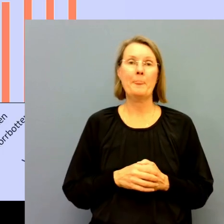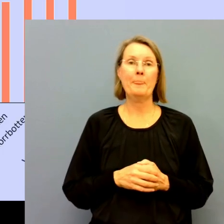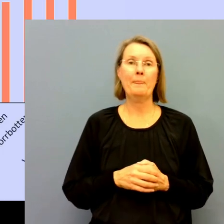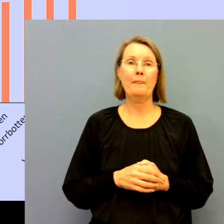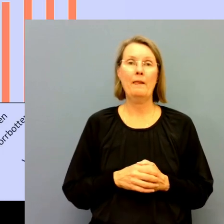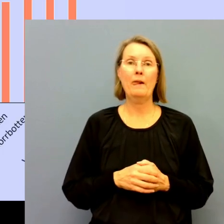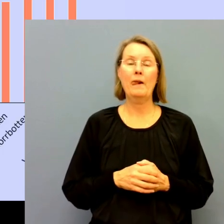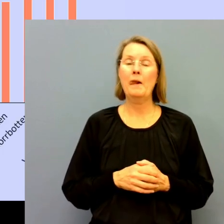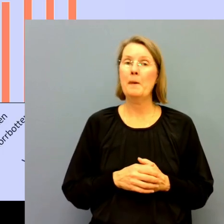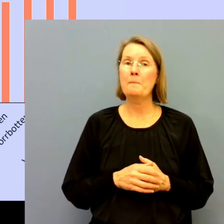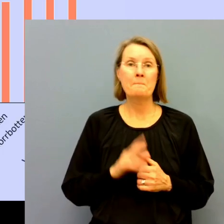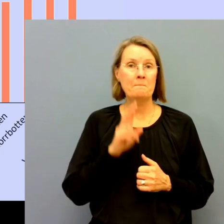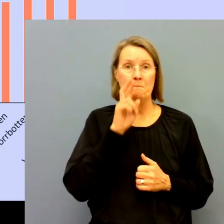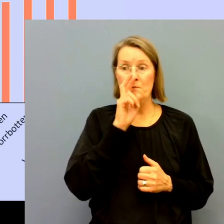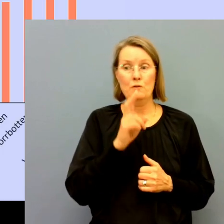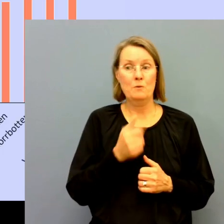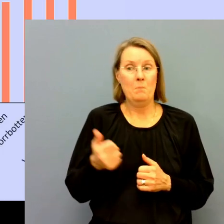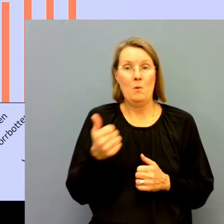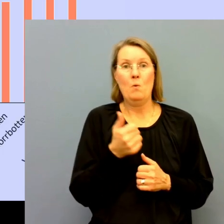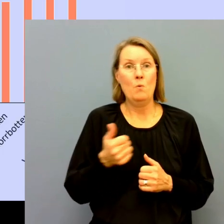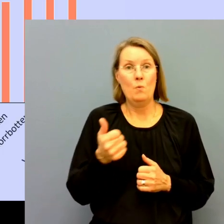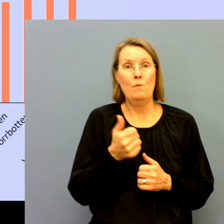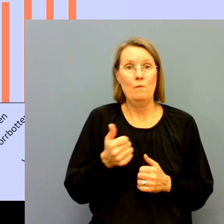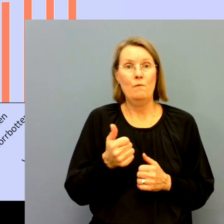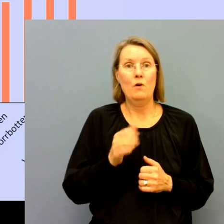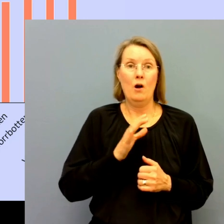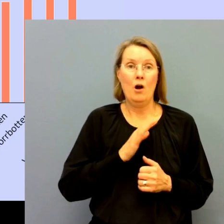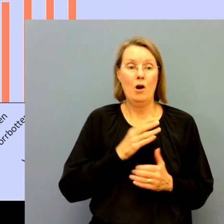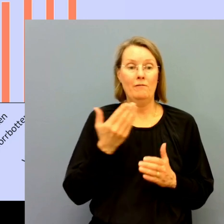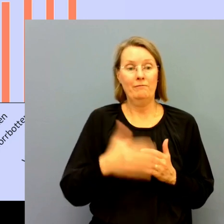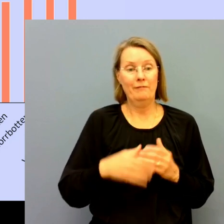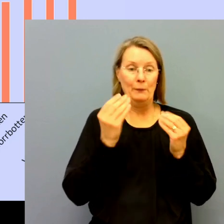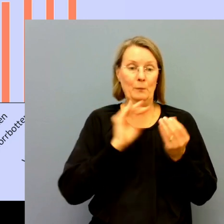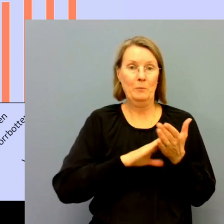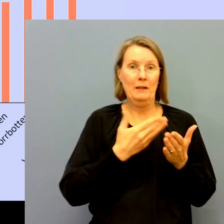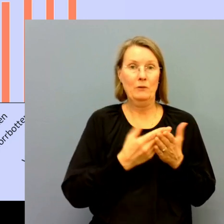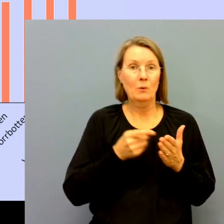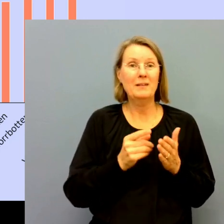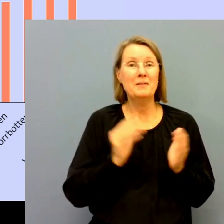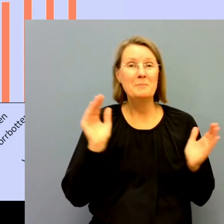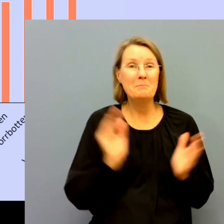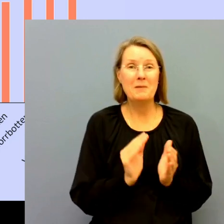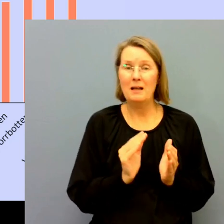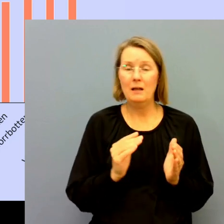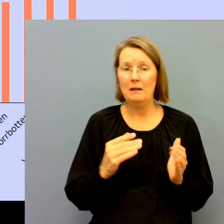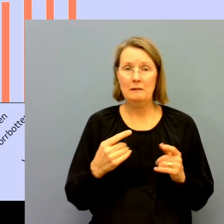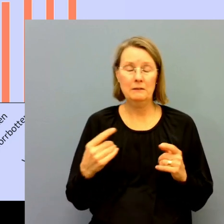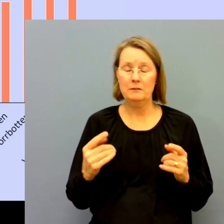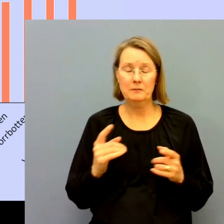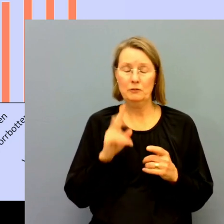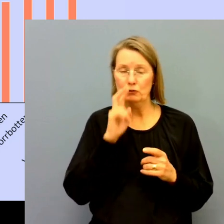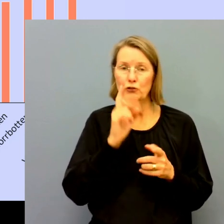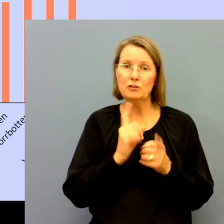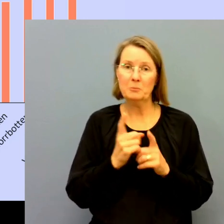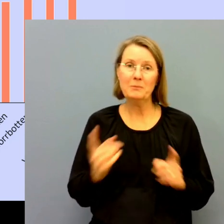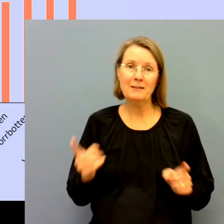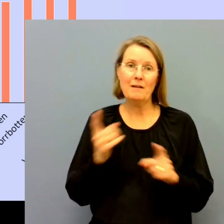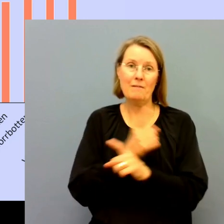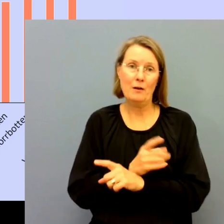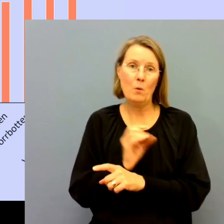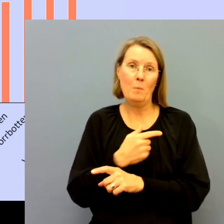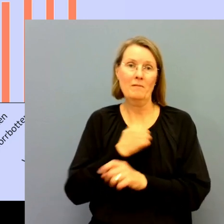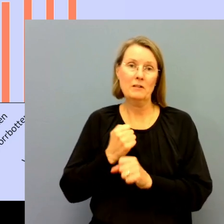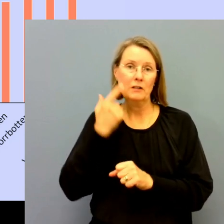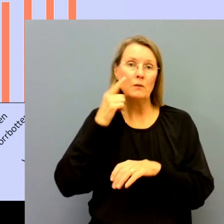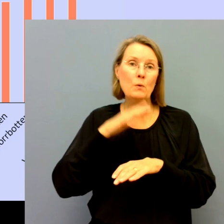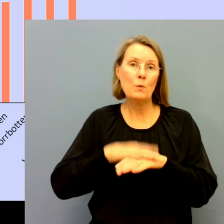För det finns inget som tyder på att behovet av utbildade tolkar kommer att minska. Utan faktiskt snarare tvärtom om man ska tro